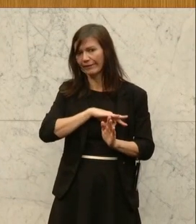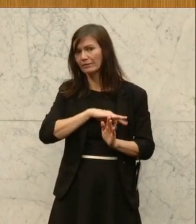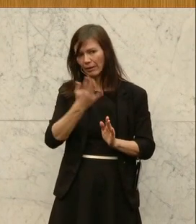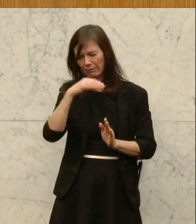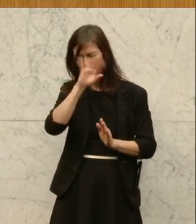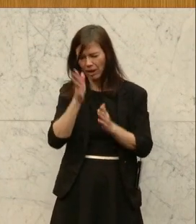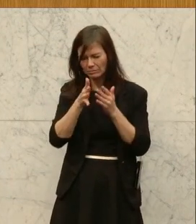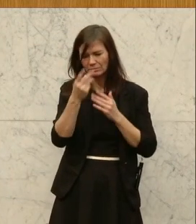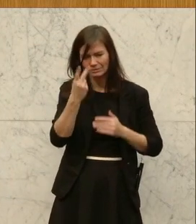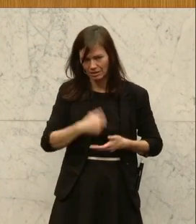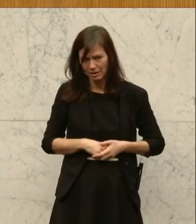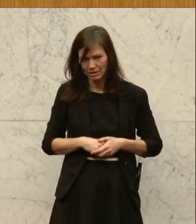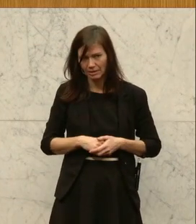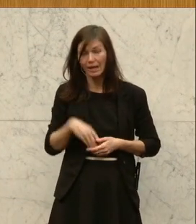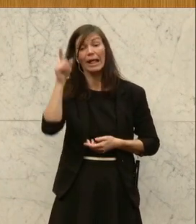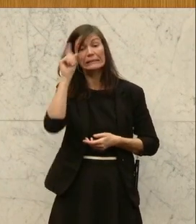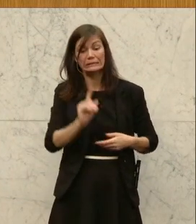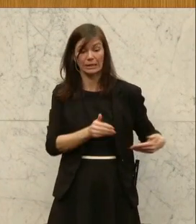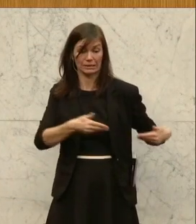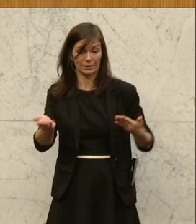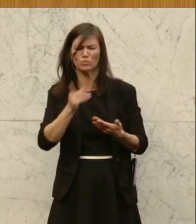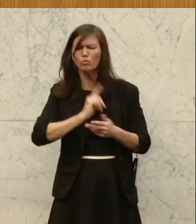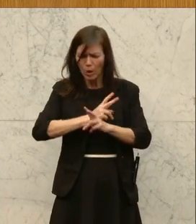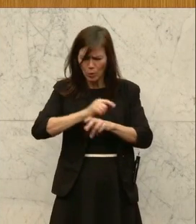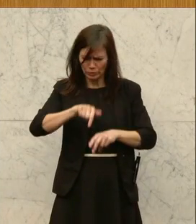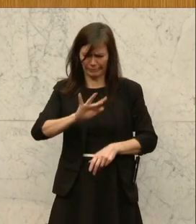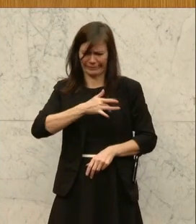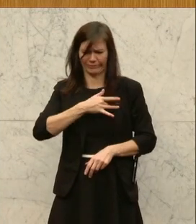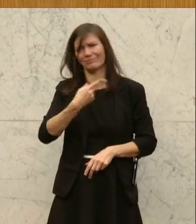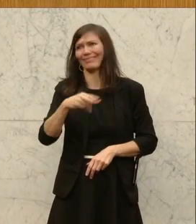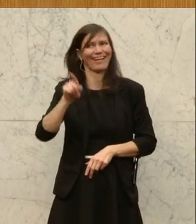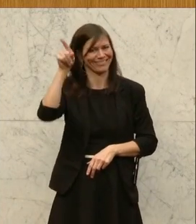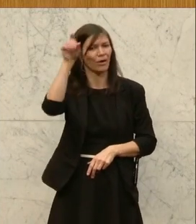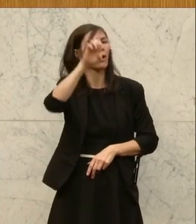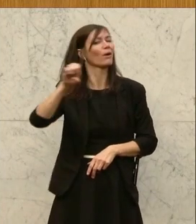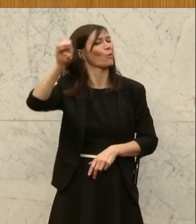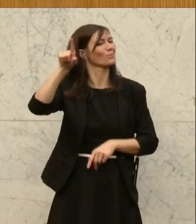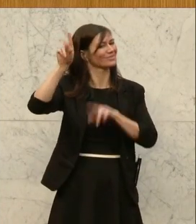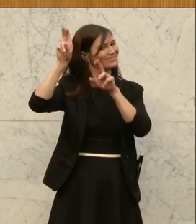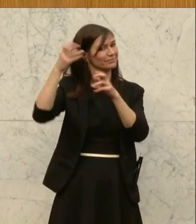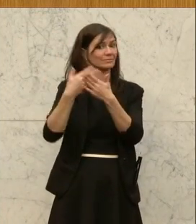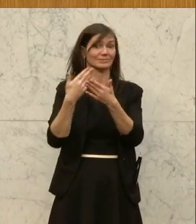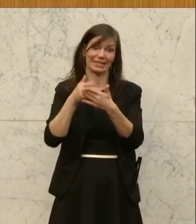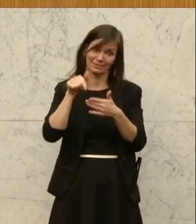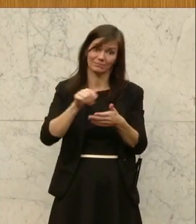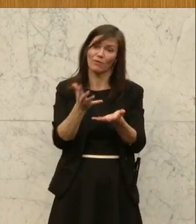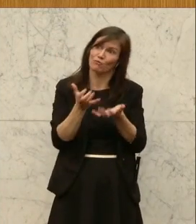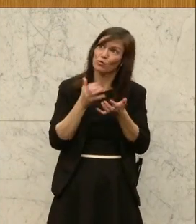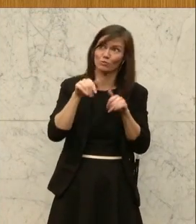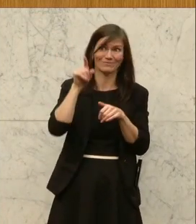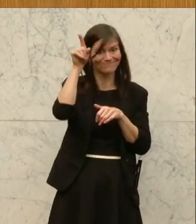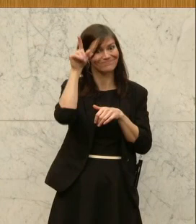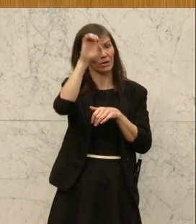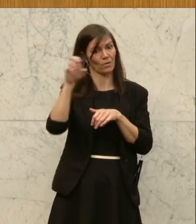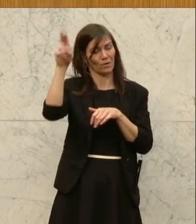Tiertransport ist abschließend nicht nur ein österreichisches Thema, sondern ein europäisches. Daher müssen wir die Änderungswünsche vor allem auch